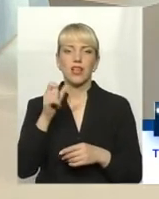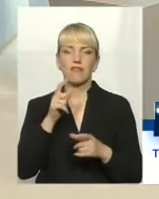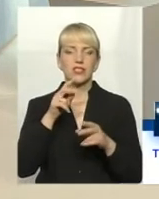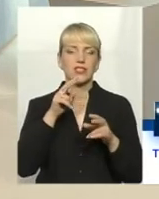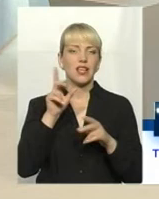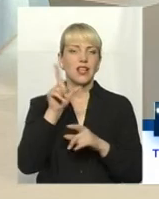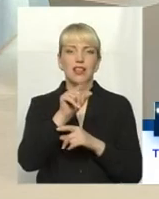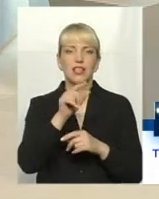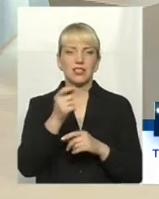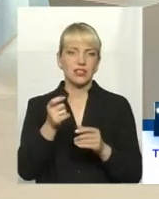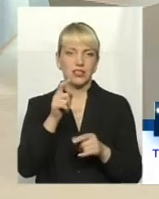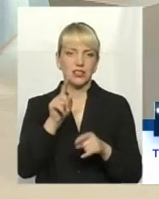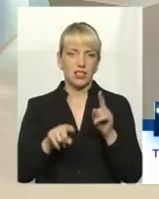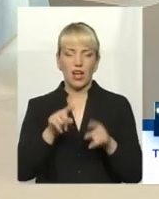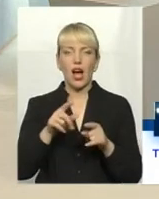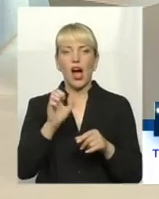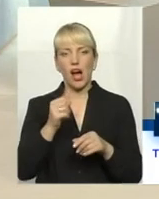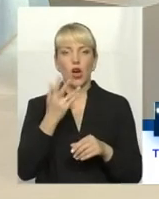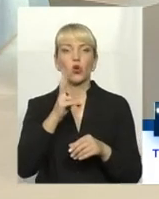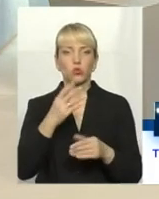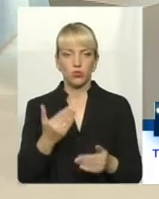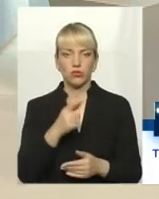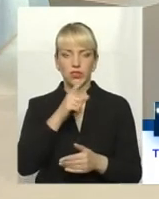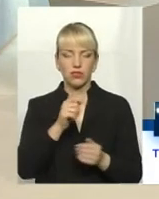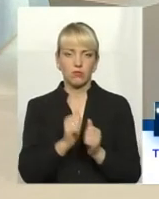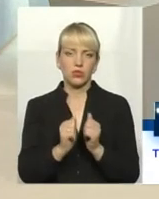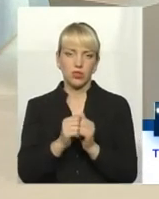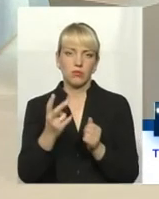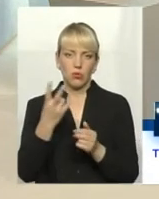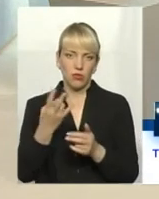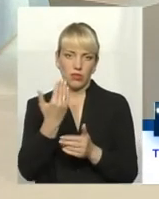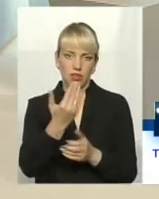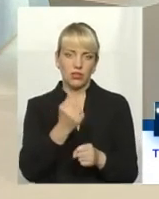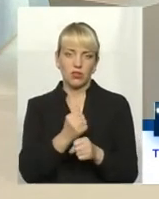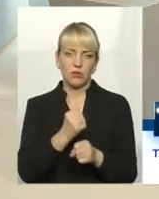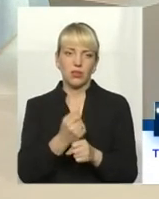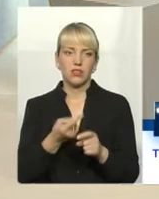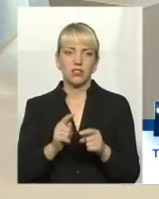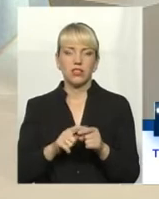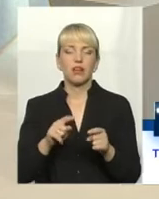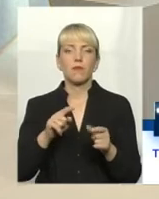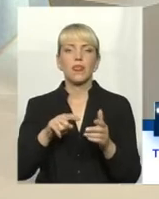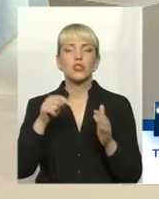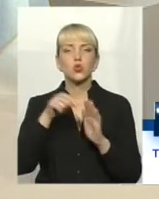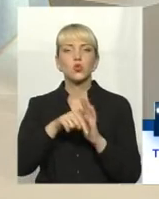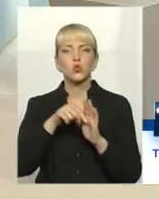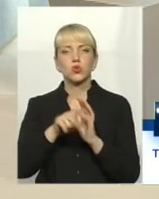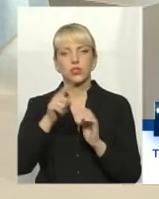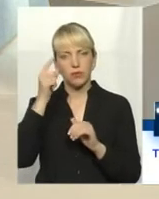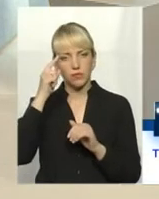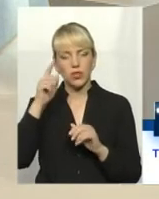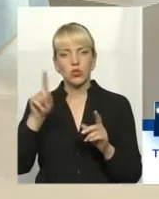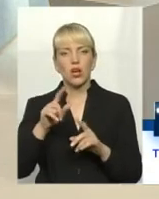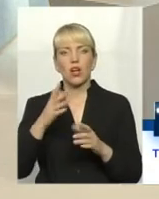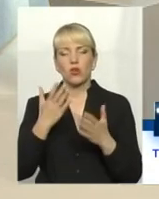хто там проживають, це роблять. І це стосується всього, що навколо в нас відбувається. Якщо буде в кожного така позиція,